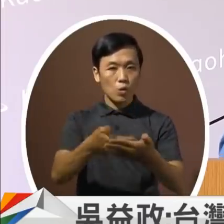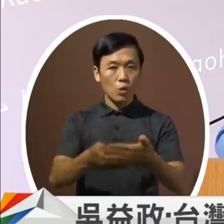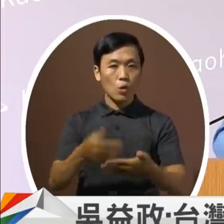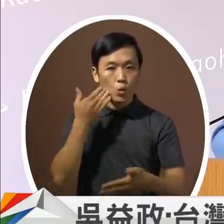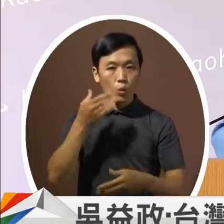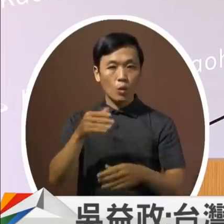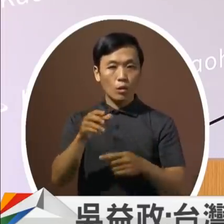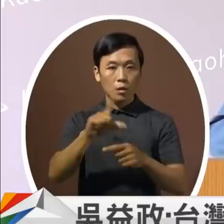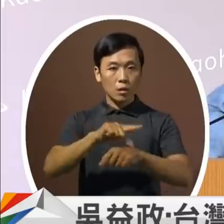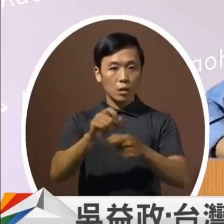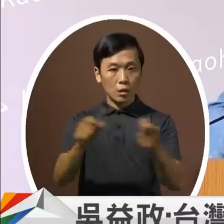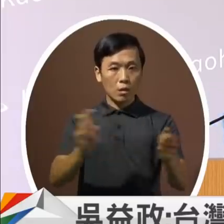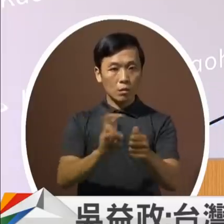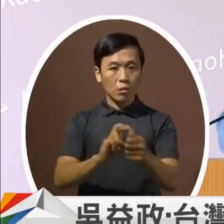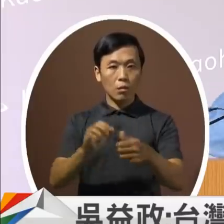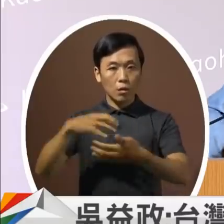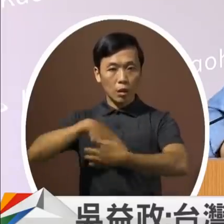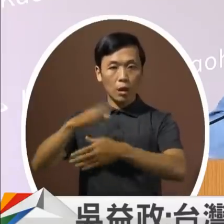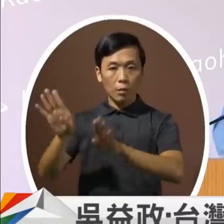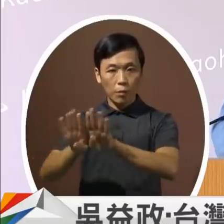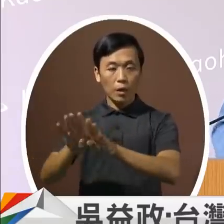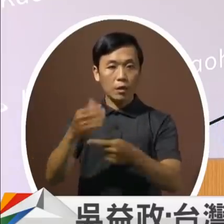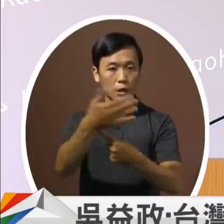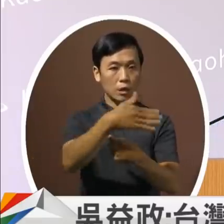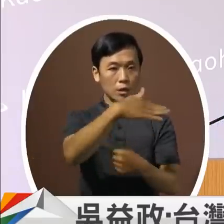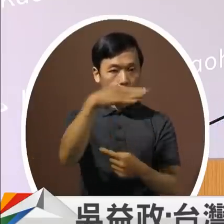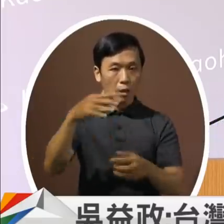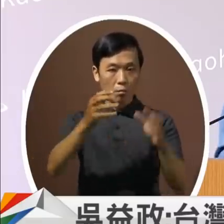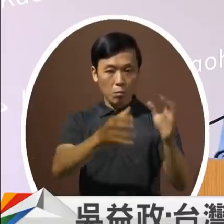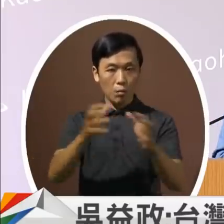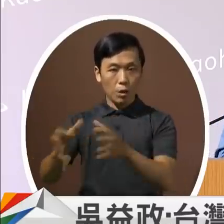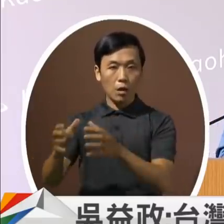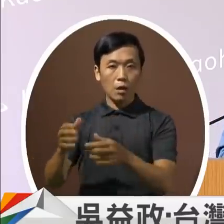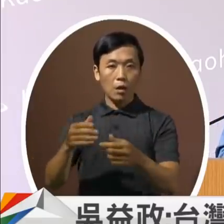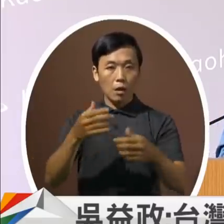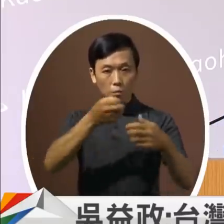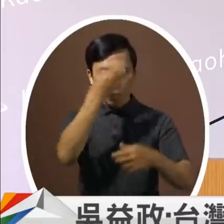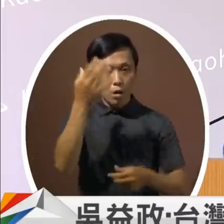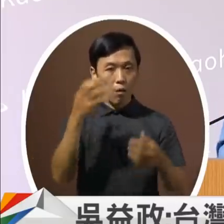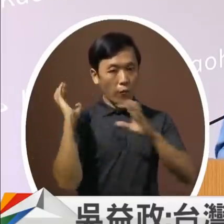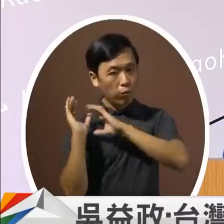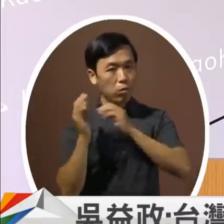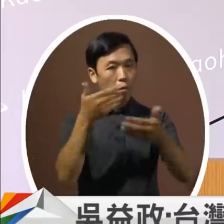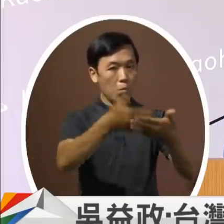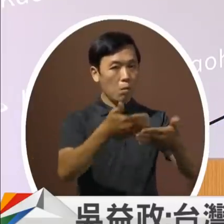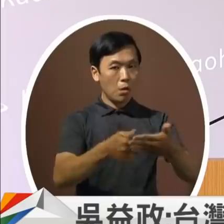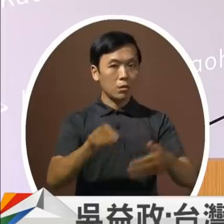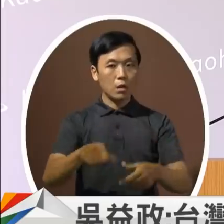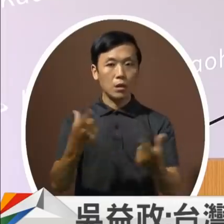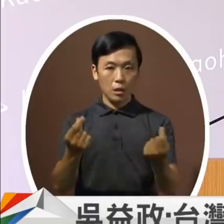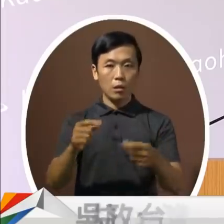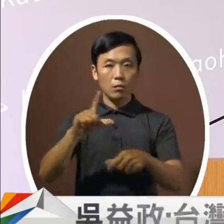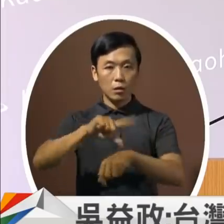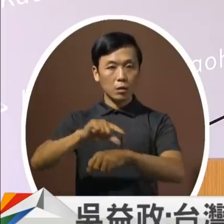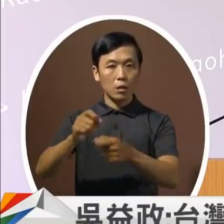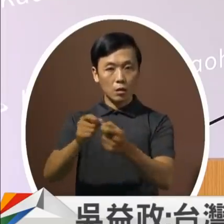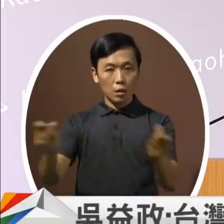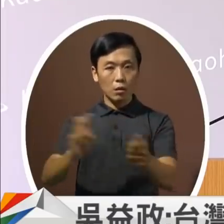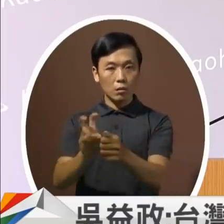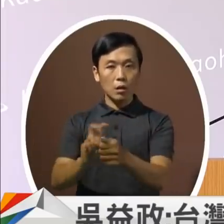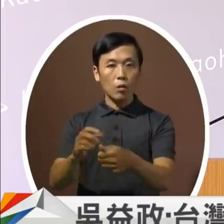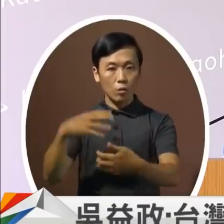内门骑山整个把它建立起来就减少年轻人的负担这也是一个长照的一个益环